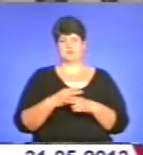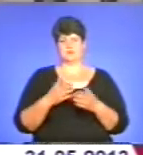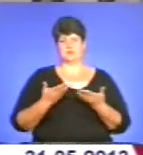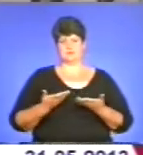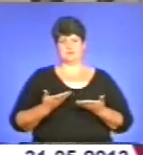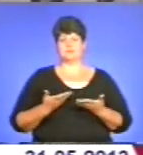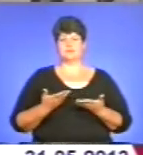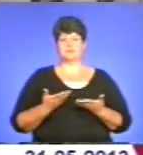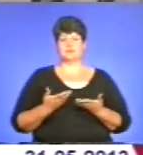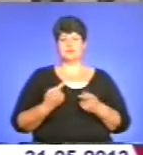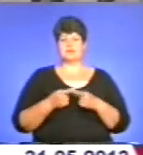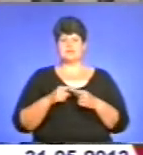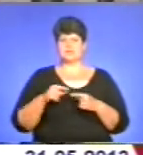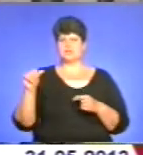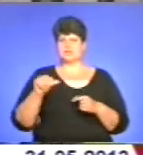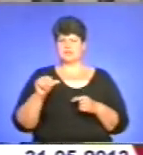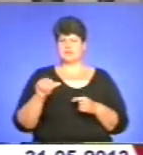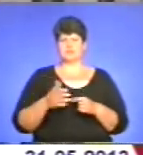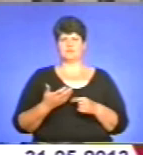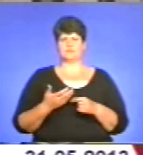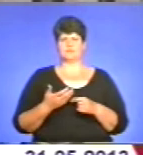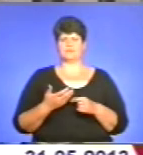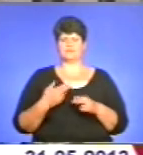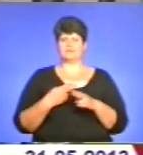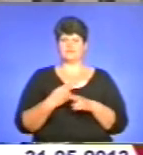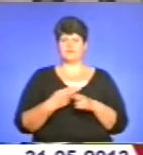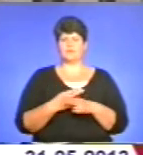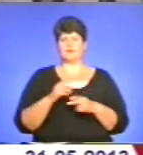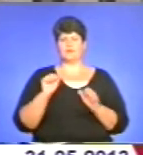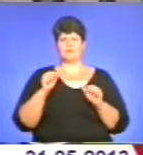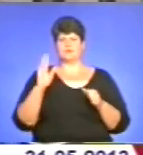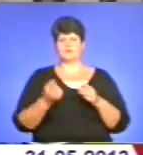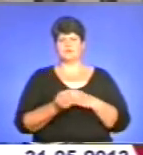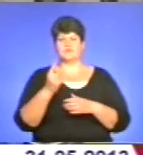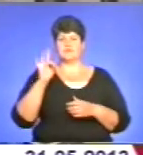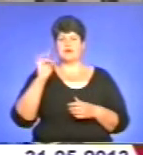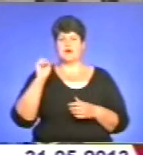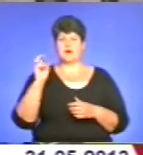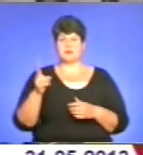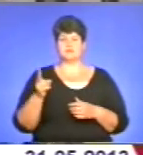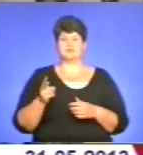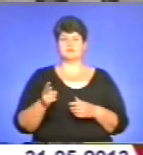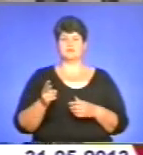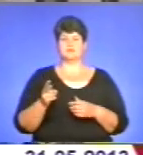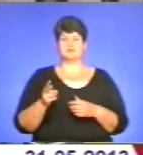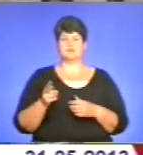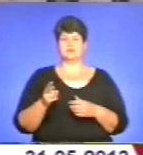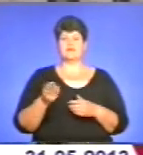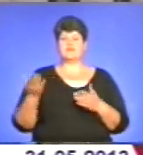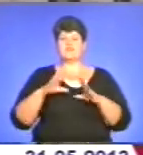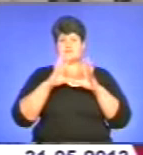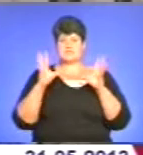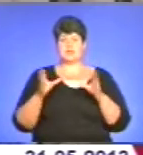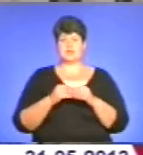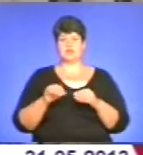Дуже шкідливо. Це взагалі, ну, це рак можна мати. Та, ну, і взагалі